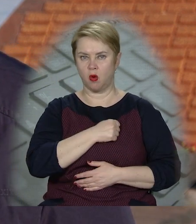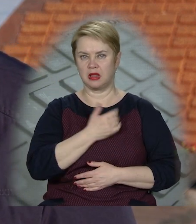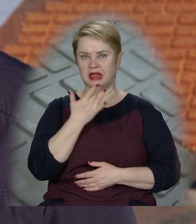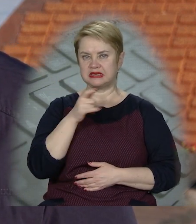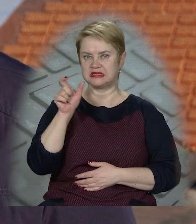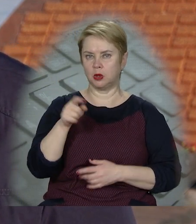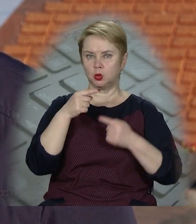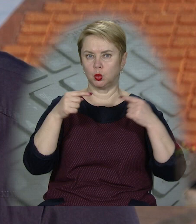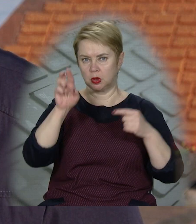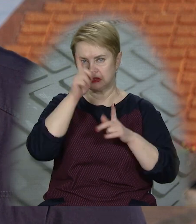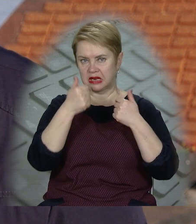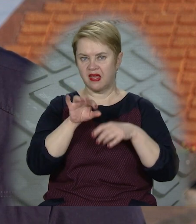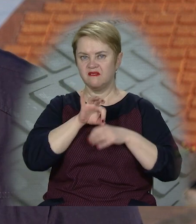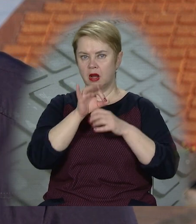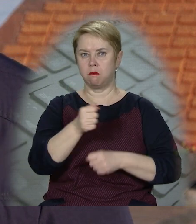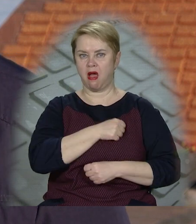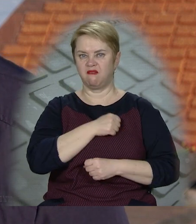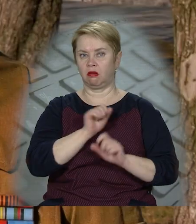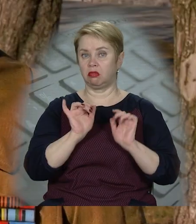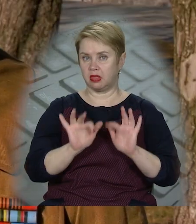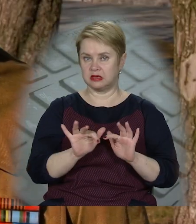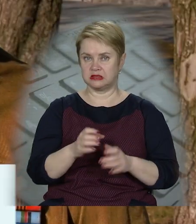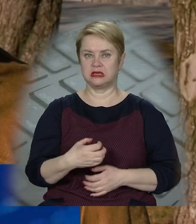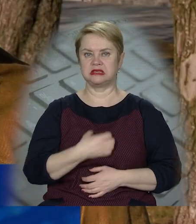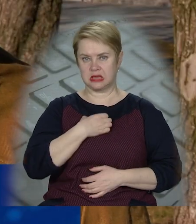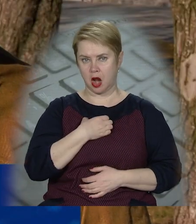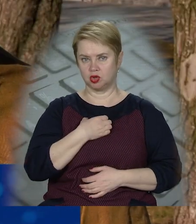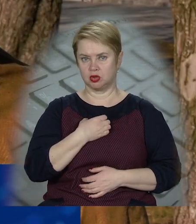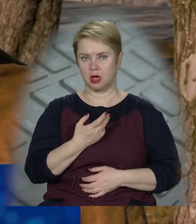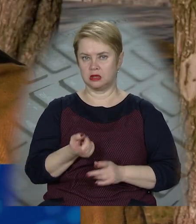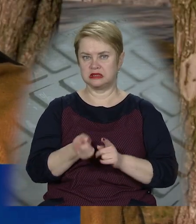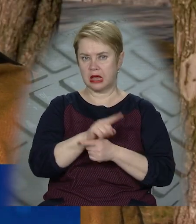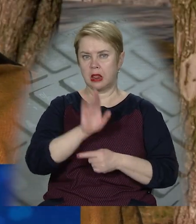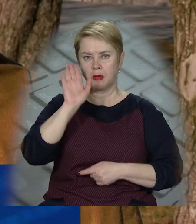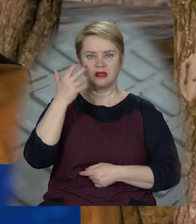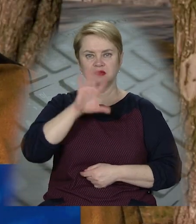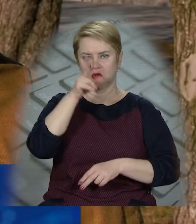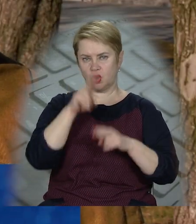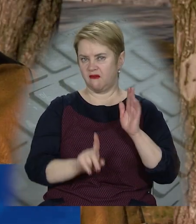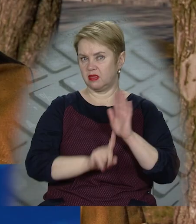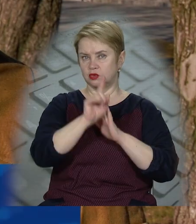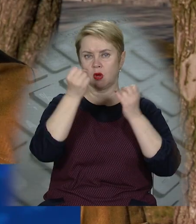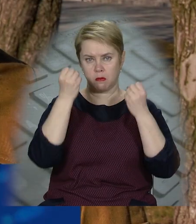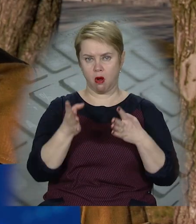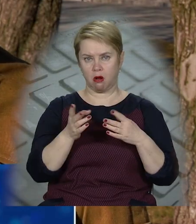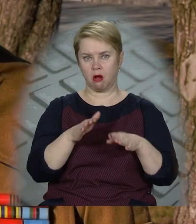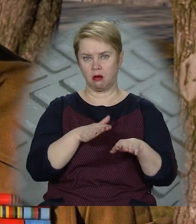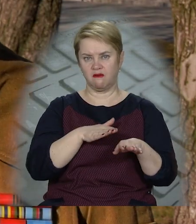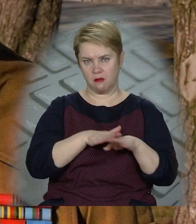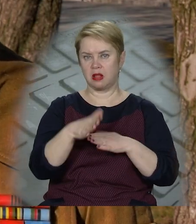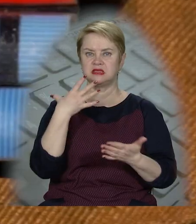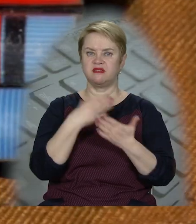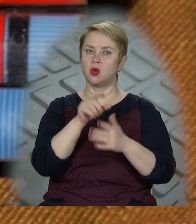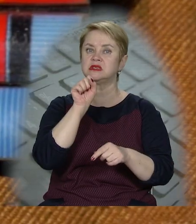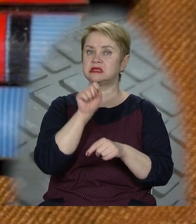-інтернаціоналістів в інших країнах, велись бойові дійси». «Страшно стало потім, коли все закінчилося. А в початку просто виконував свою